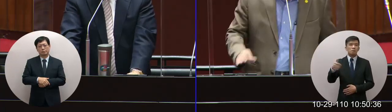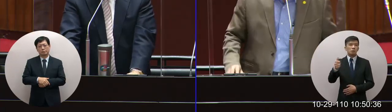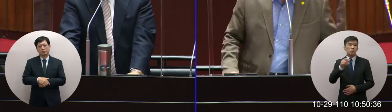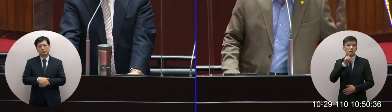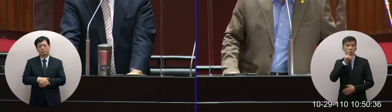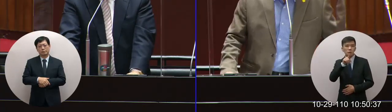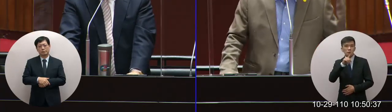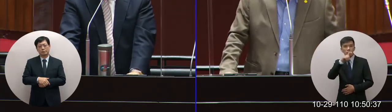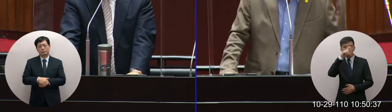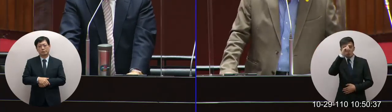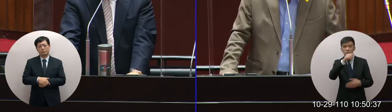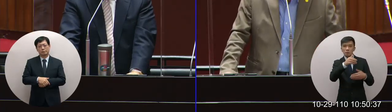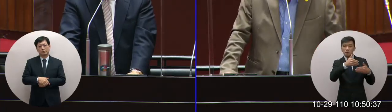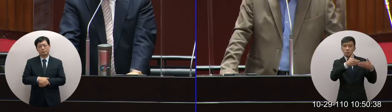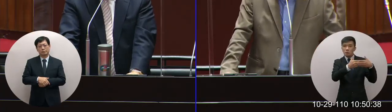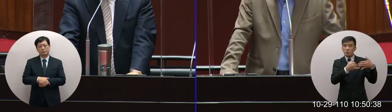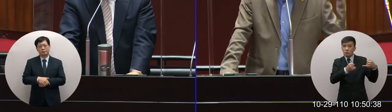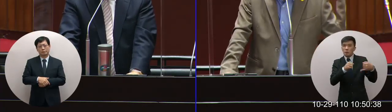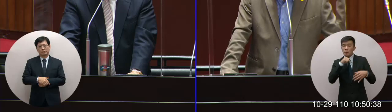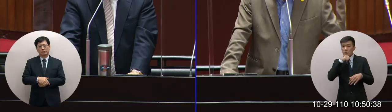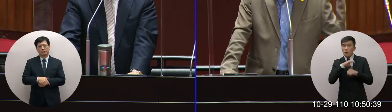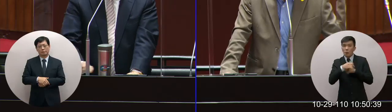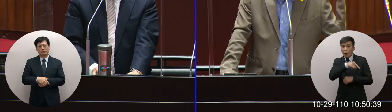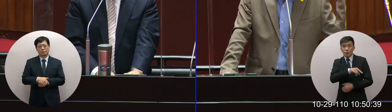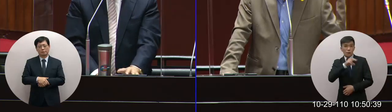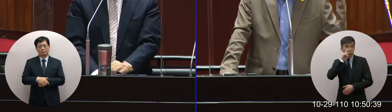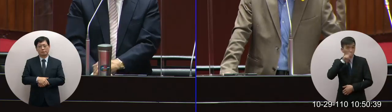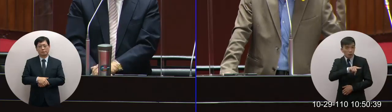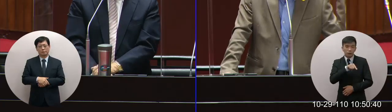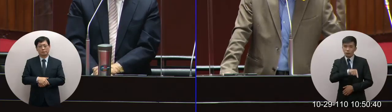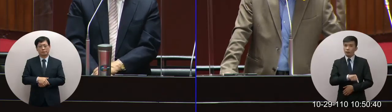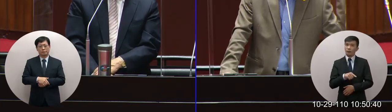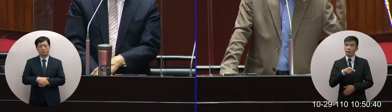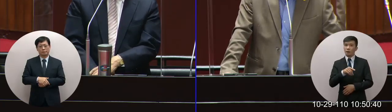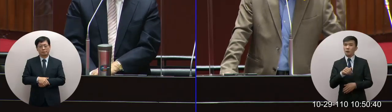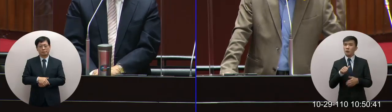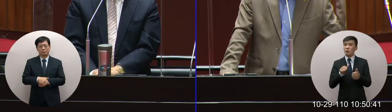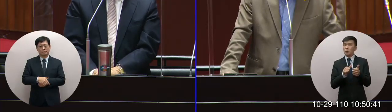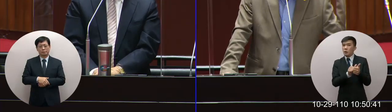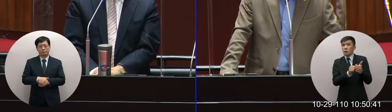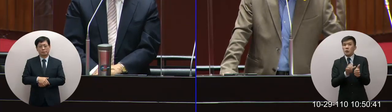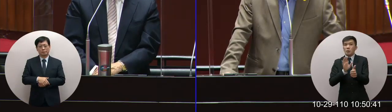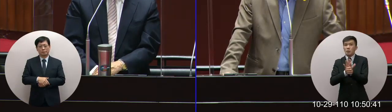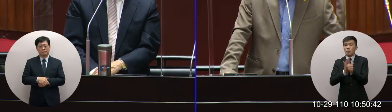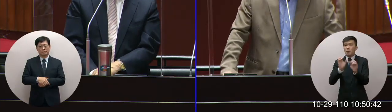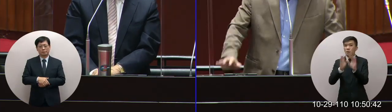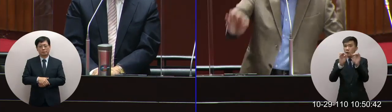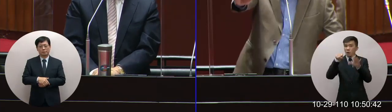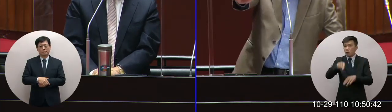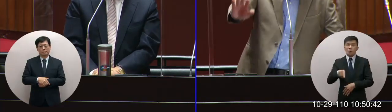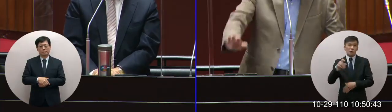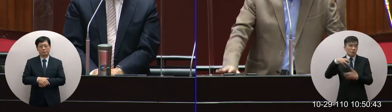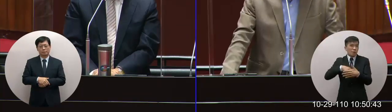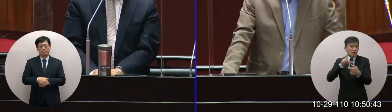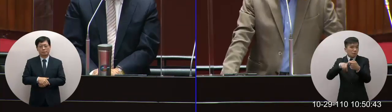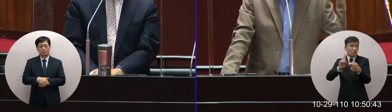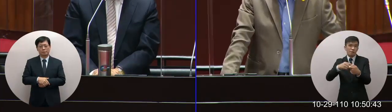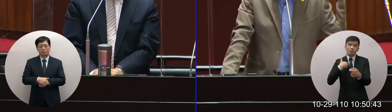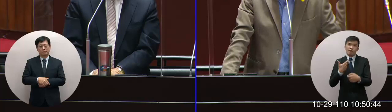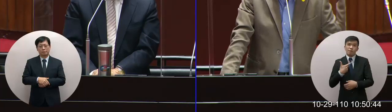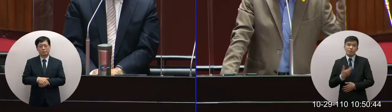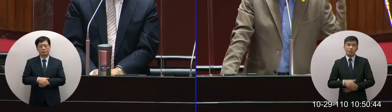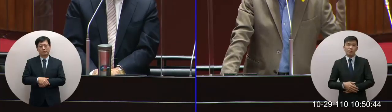說抗中保台是哪裡錯了他除了衛虎坐艙以外我不曉得這到底是什麼樣的用心所以長不用